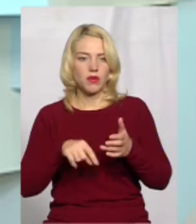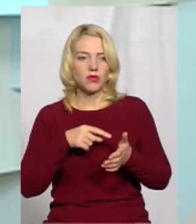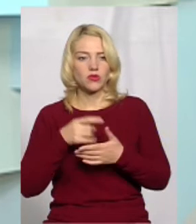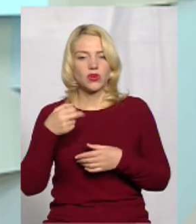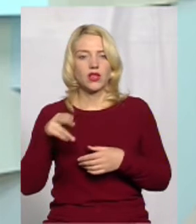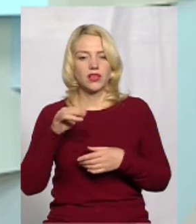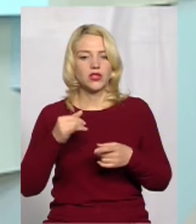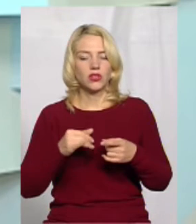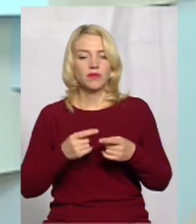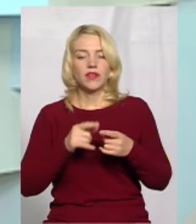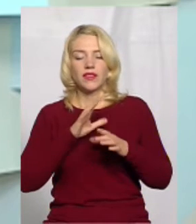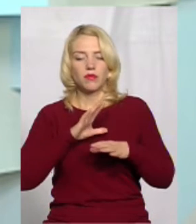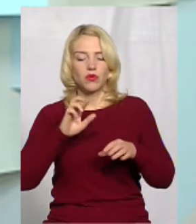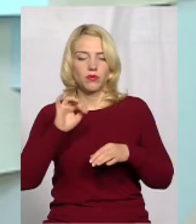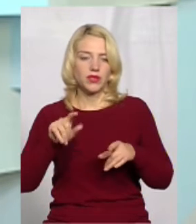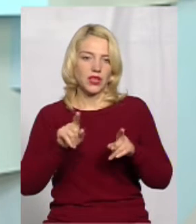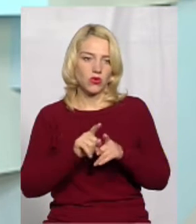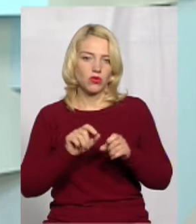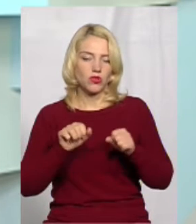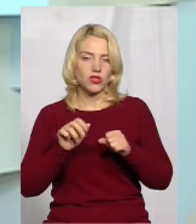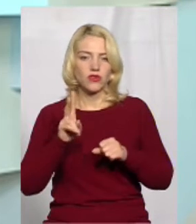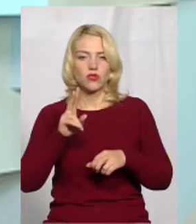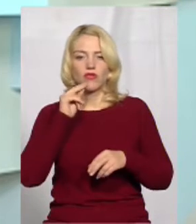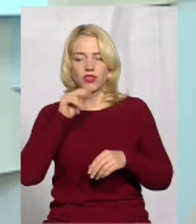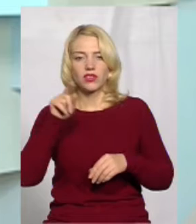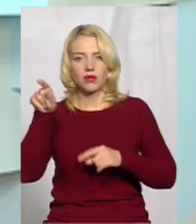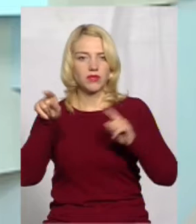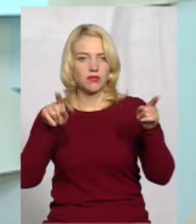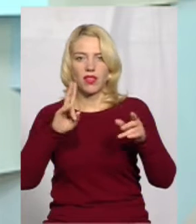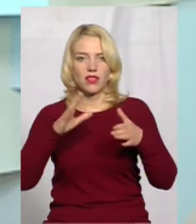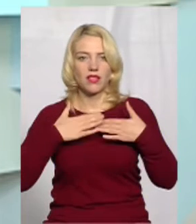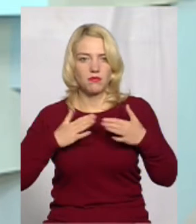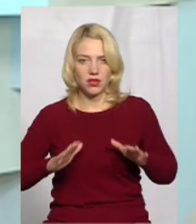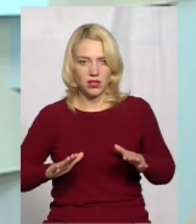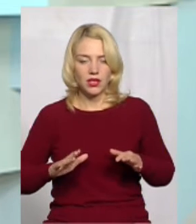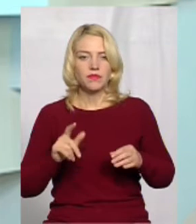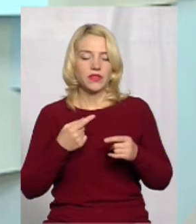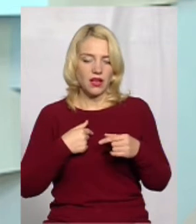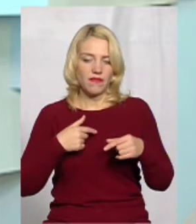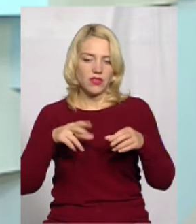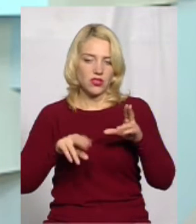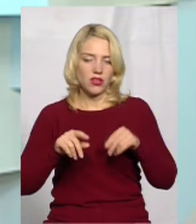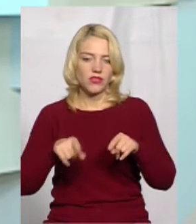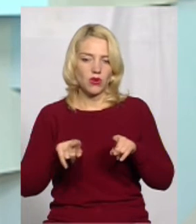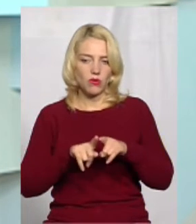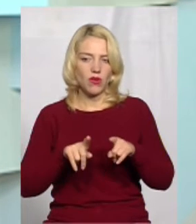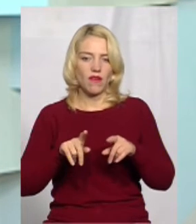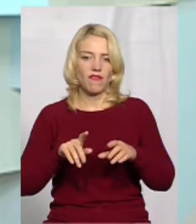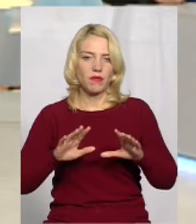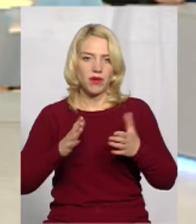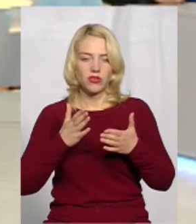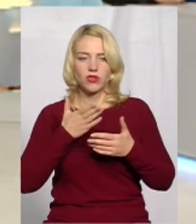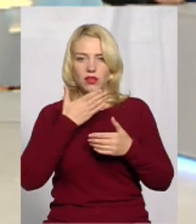би не було такої чудової можливості говорити, що хтось винний, а не ми. Тому я рахую, що в даному випадку просто немає великої